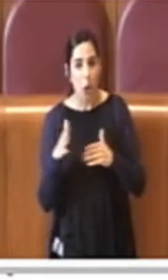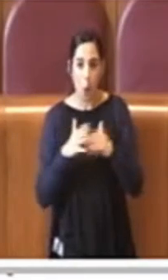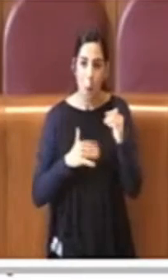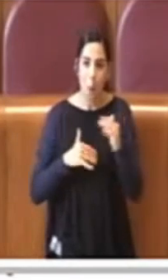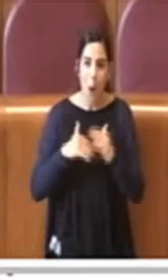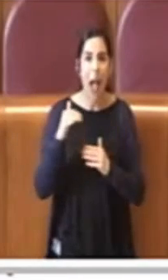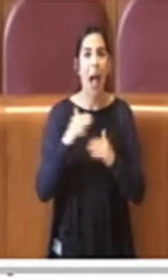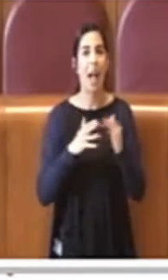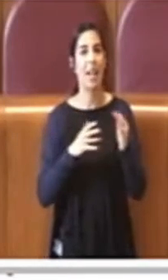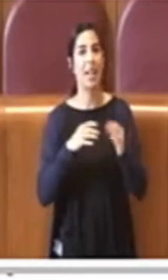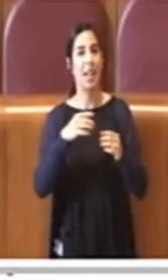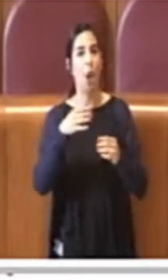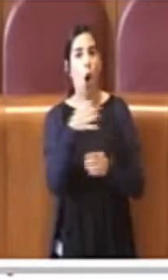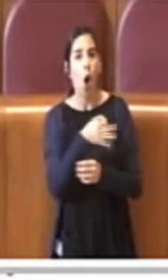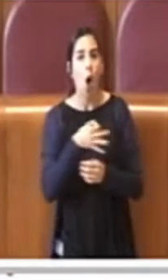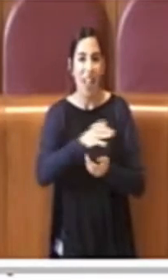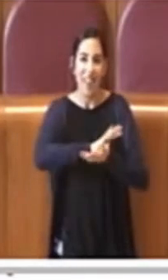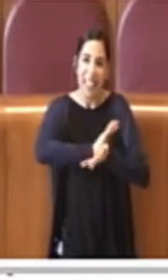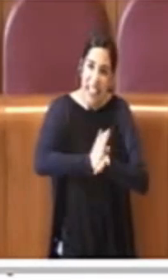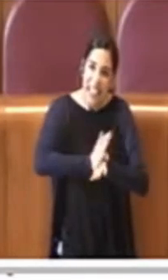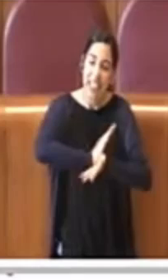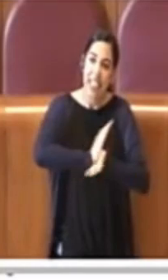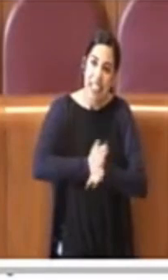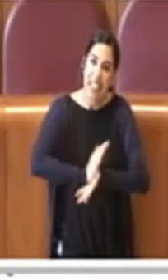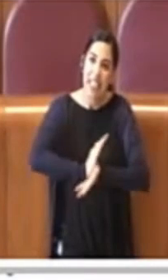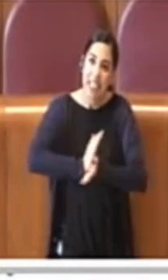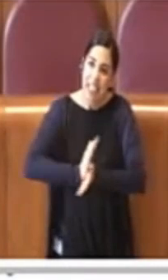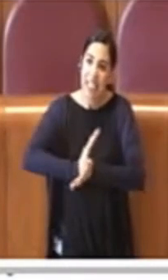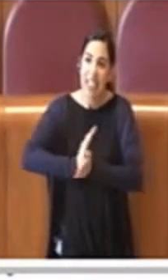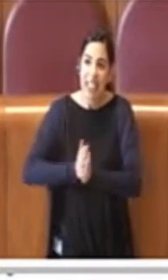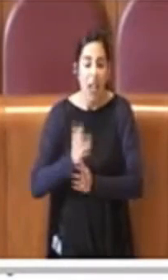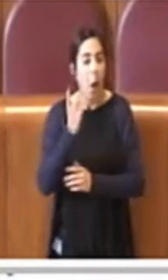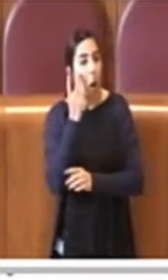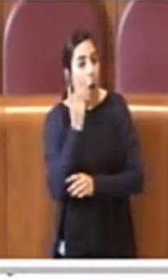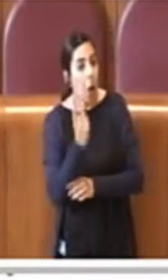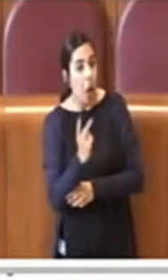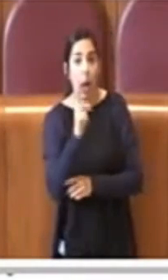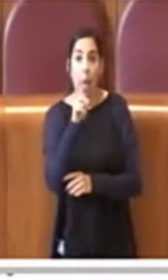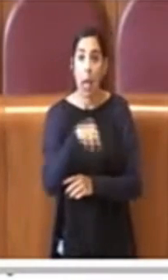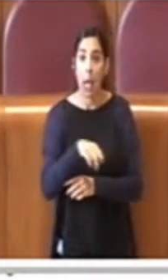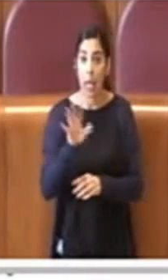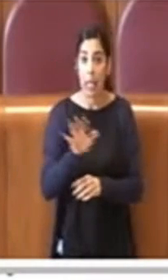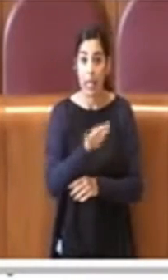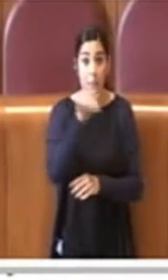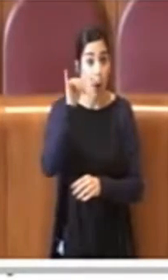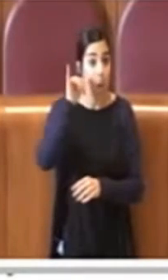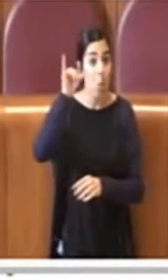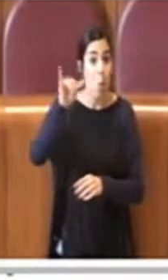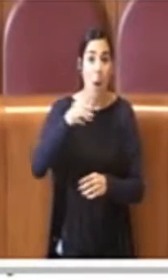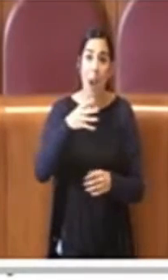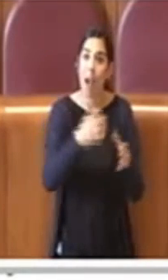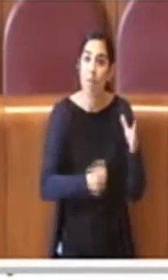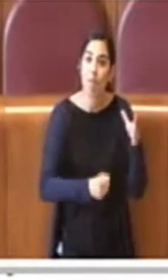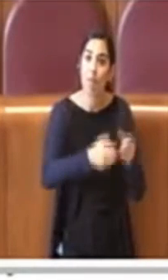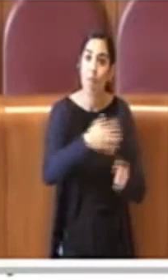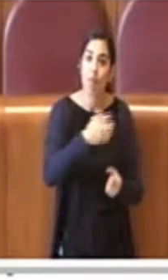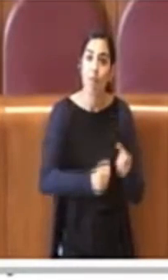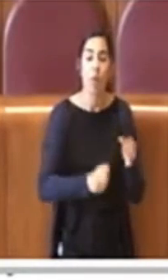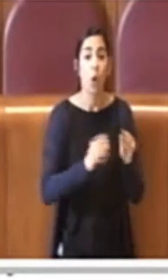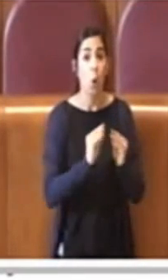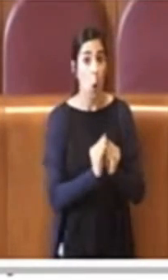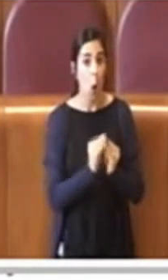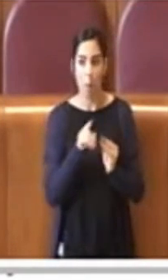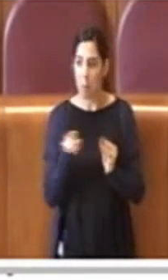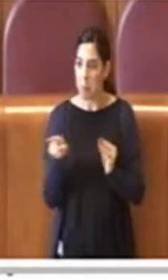olive, vedere come si munge una mucca quindi è